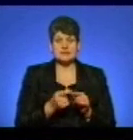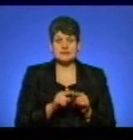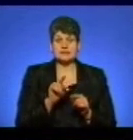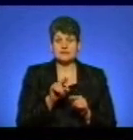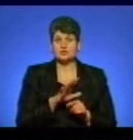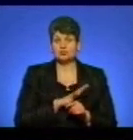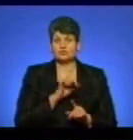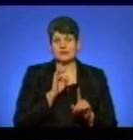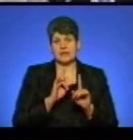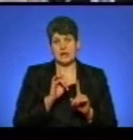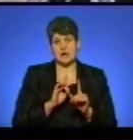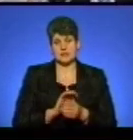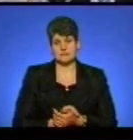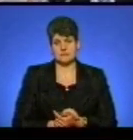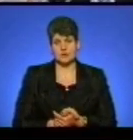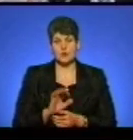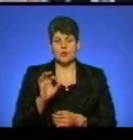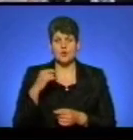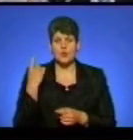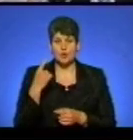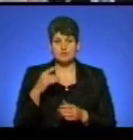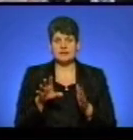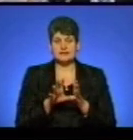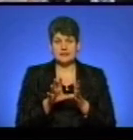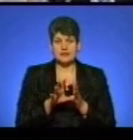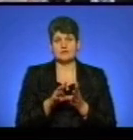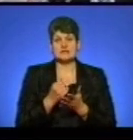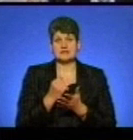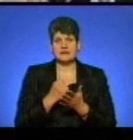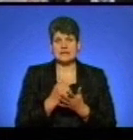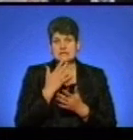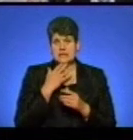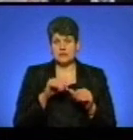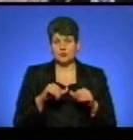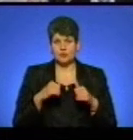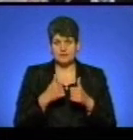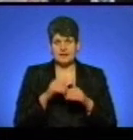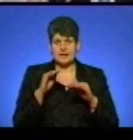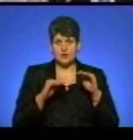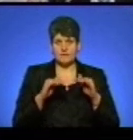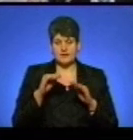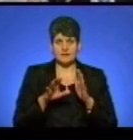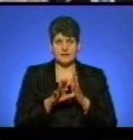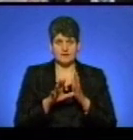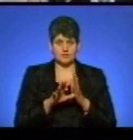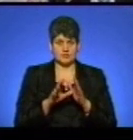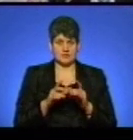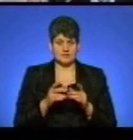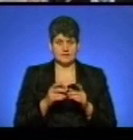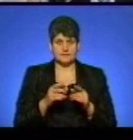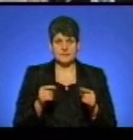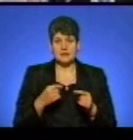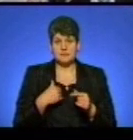був на нараді. Оболенерго тарифи затверджує Національна комісія, регулювання електроенергетик. І